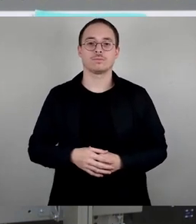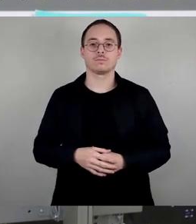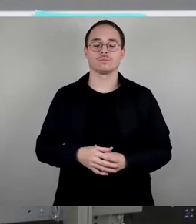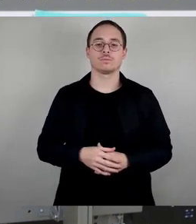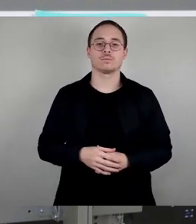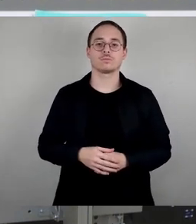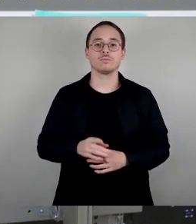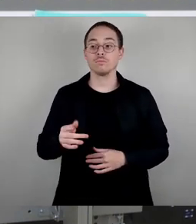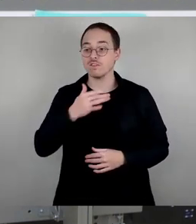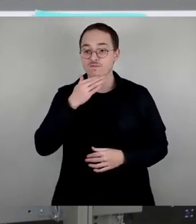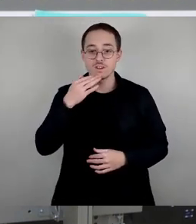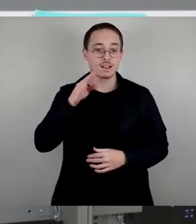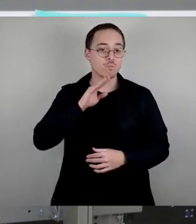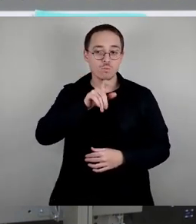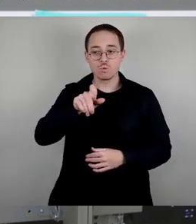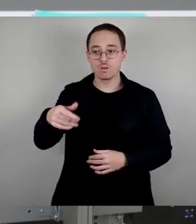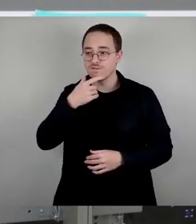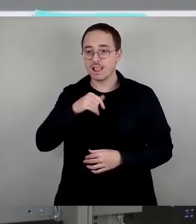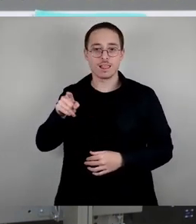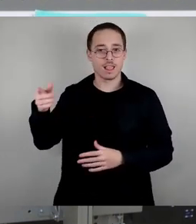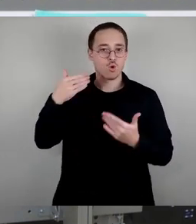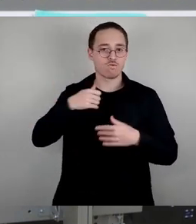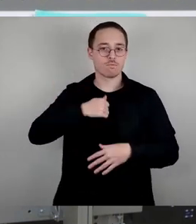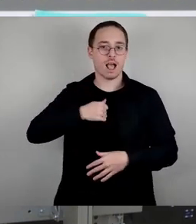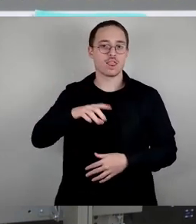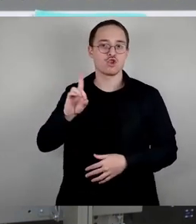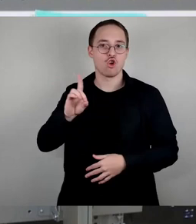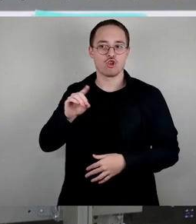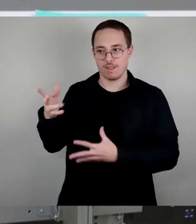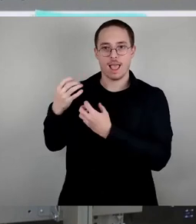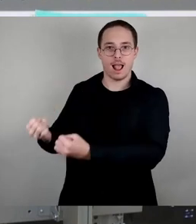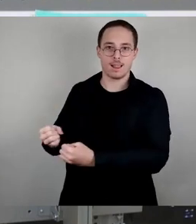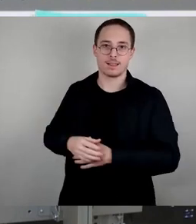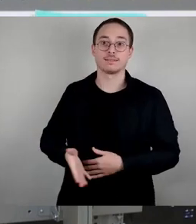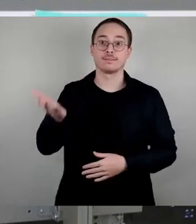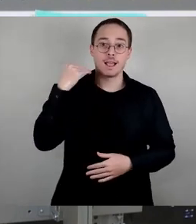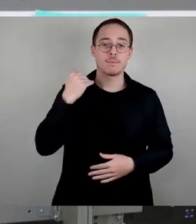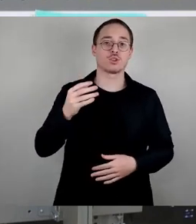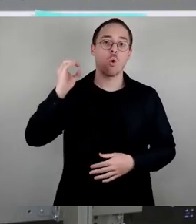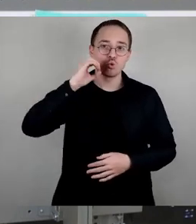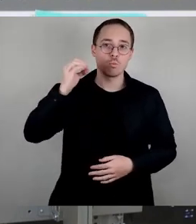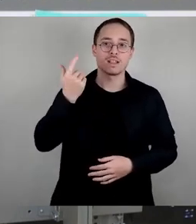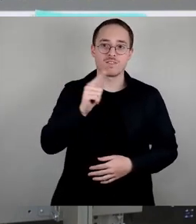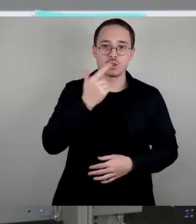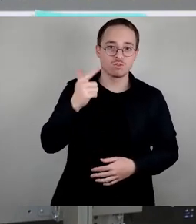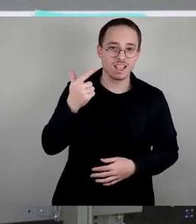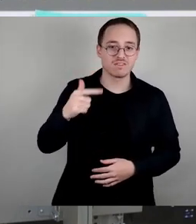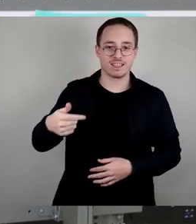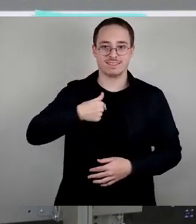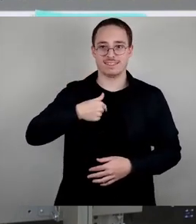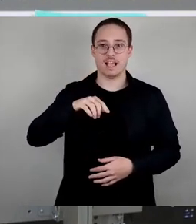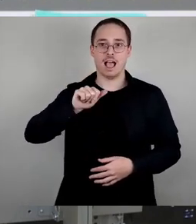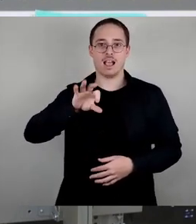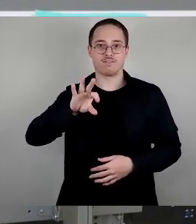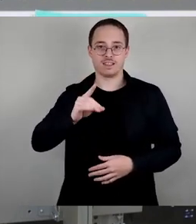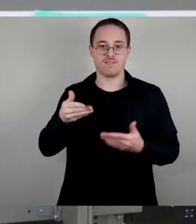Petitionen erkennen kann. Wir als AfD hatten da schon im Oktober 2022 einen Antrag eingebracht, das Luftbad